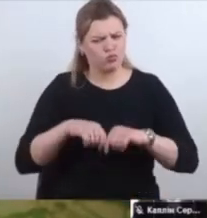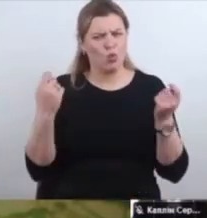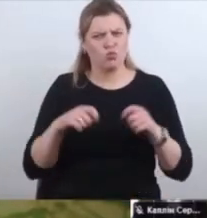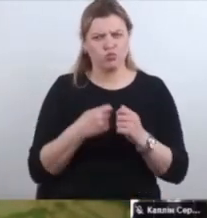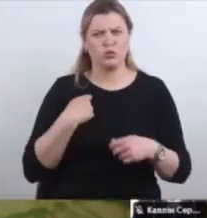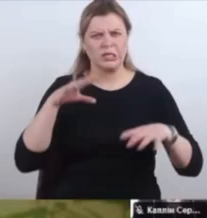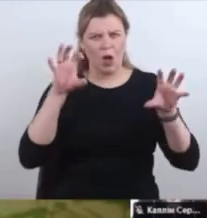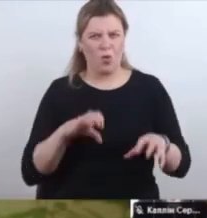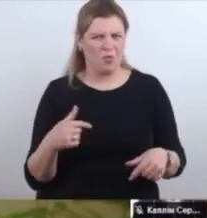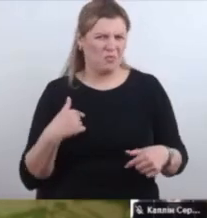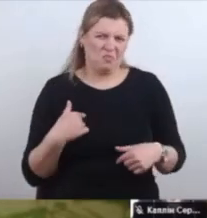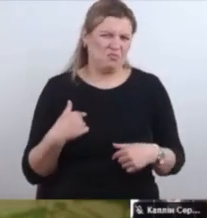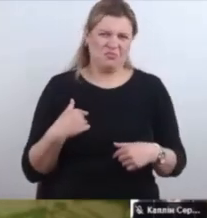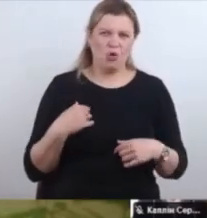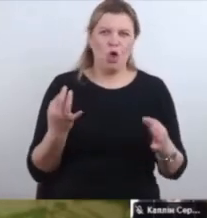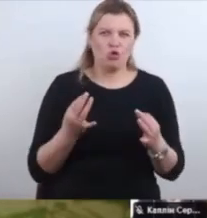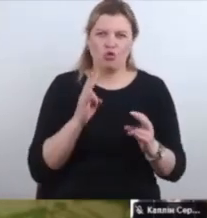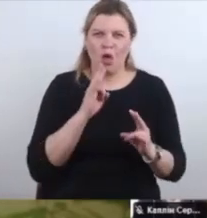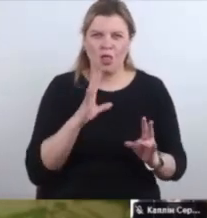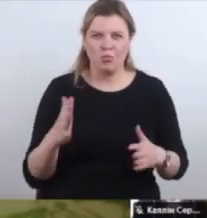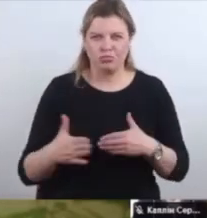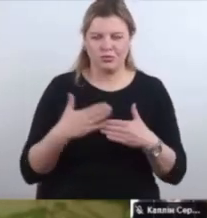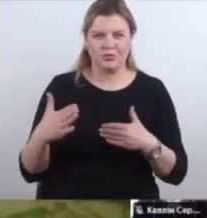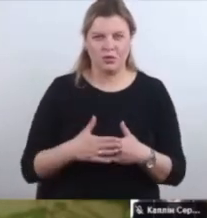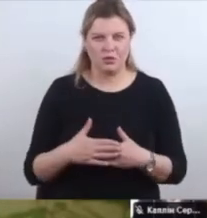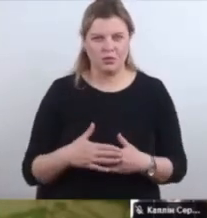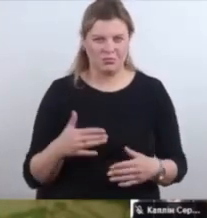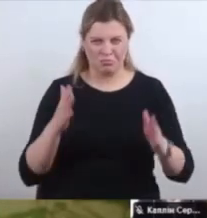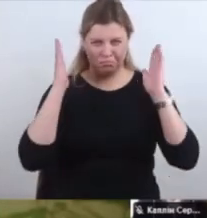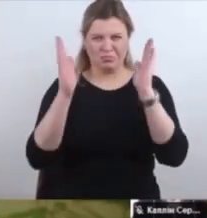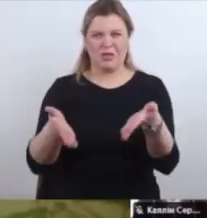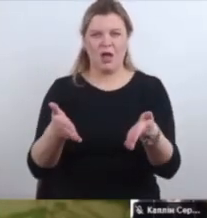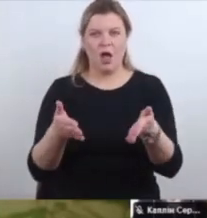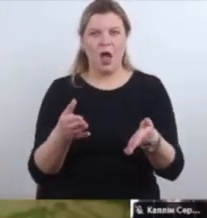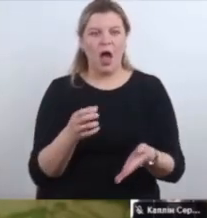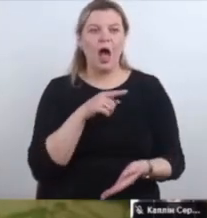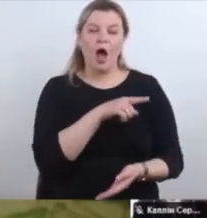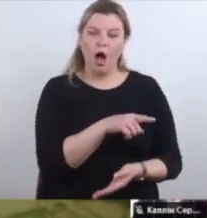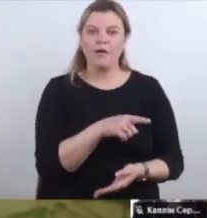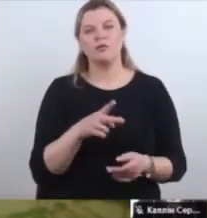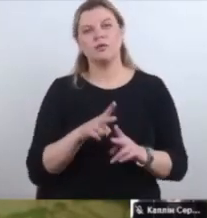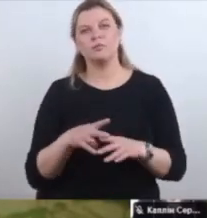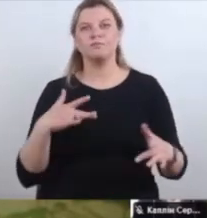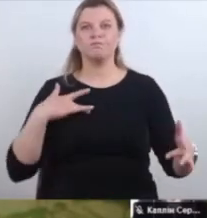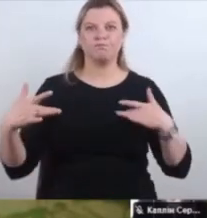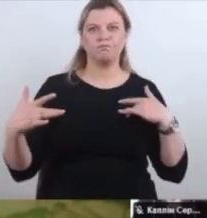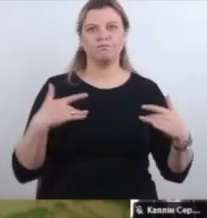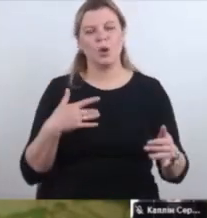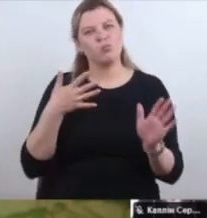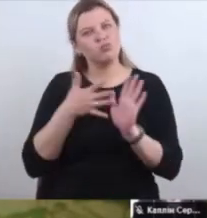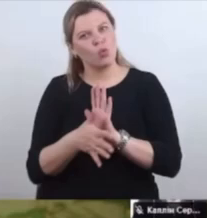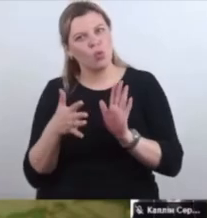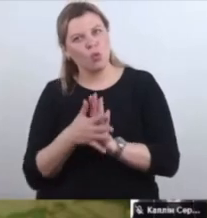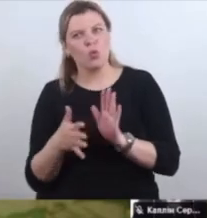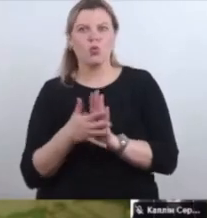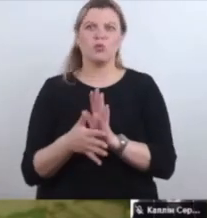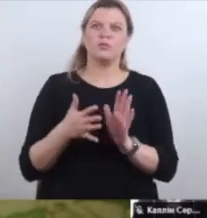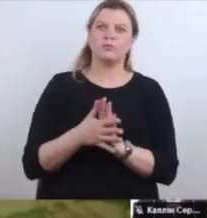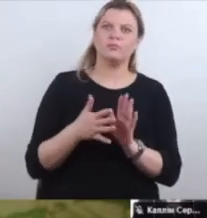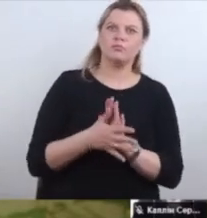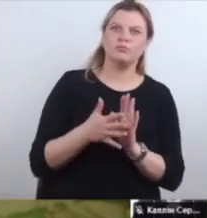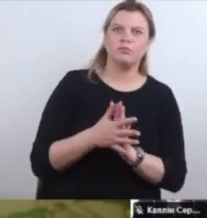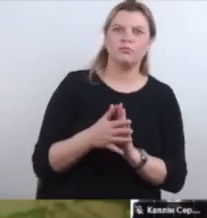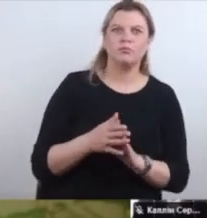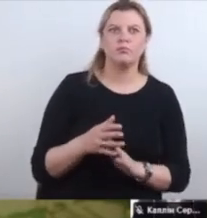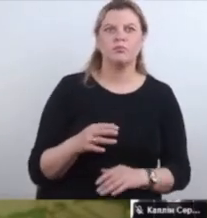за це не буде напряму, а ви під лозунгом прозорості і спільної дії і соціальним ліфтом, який завис